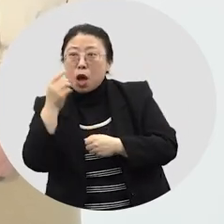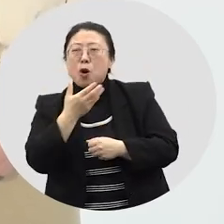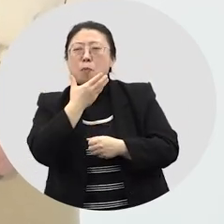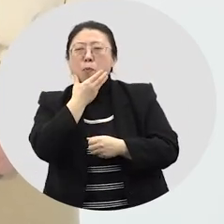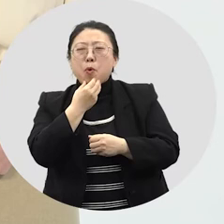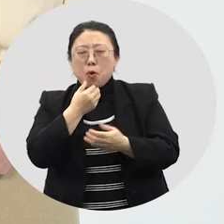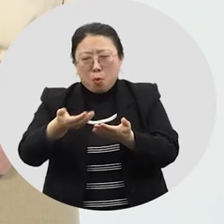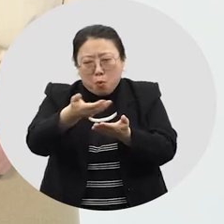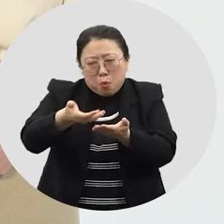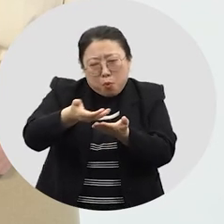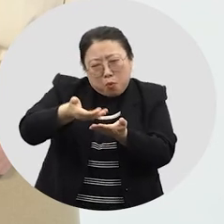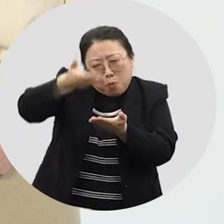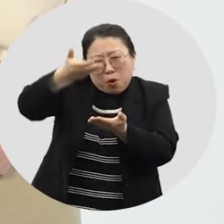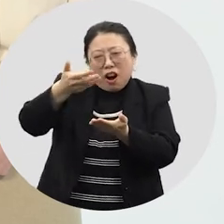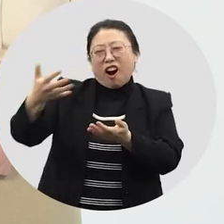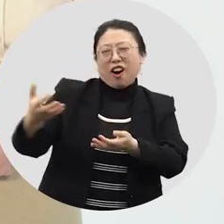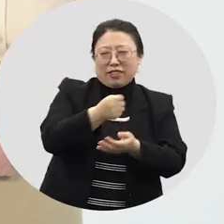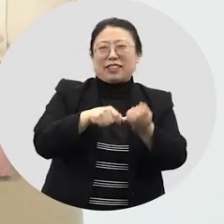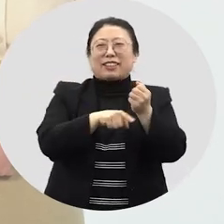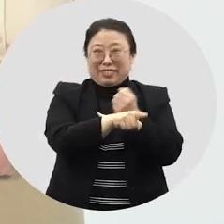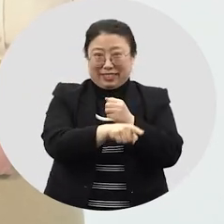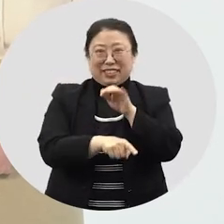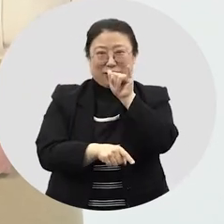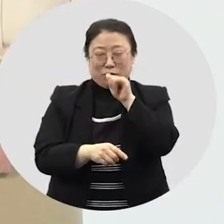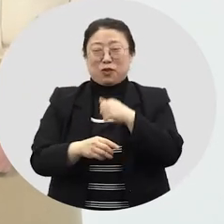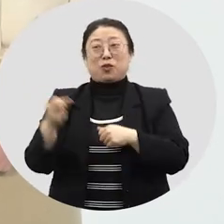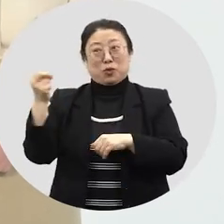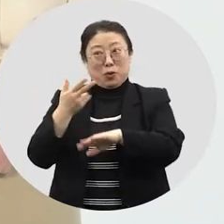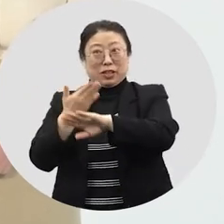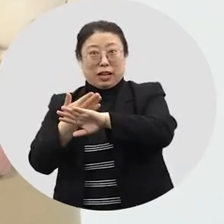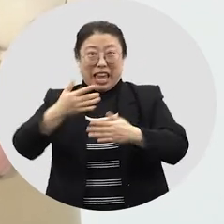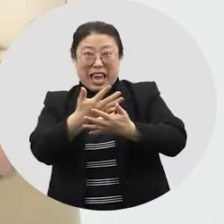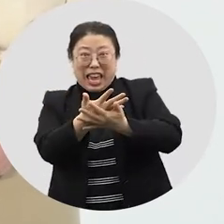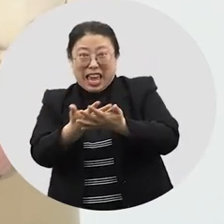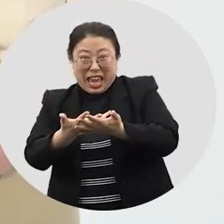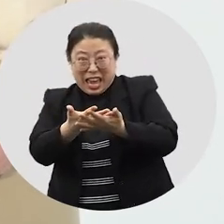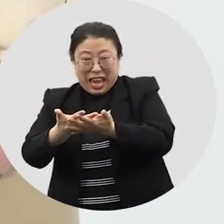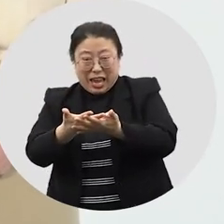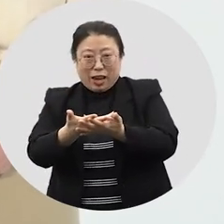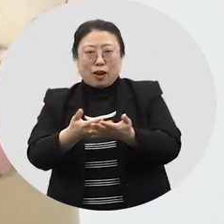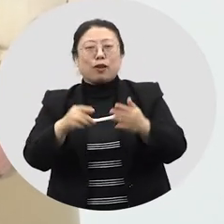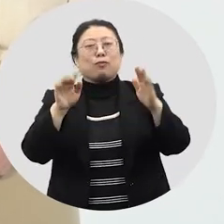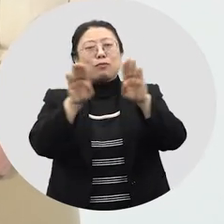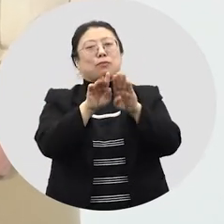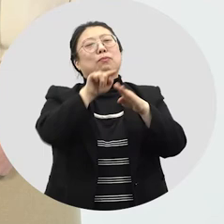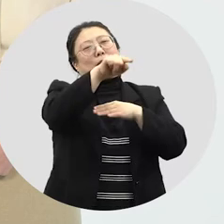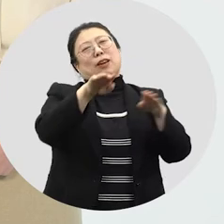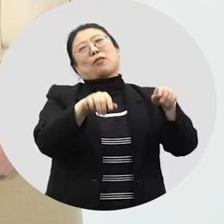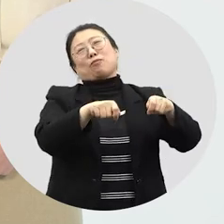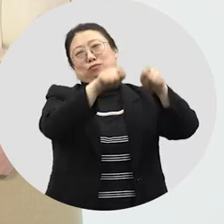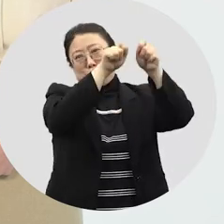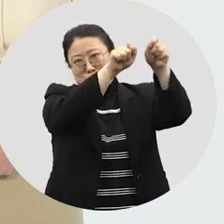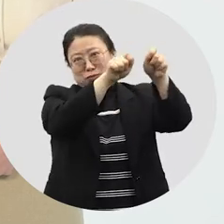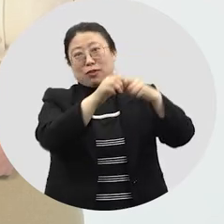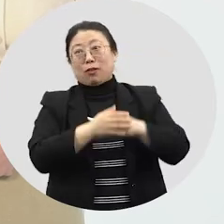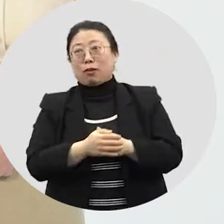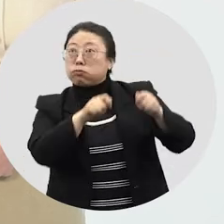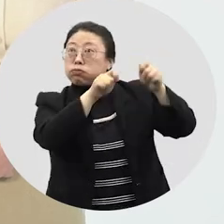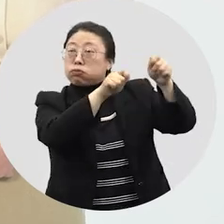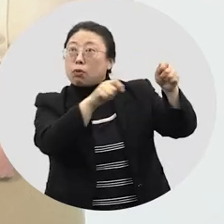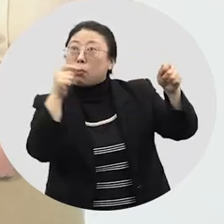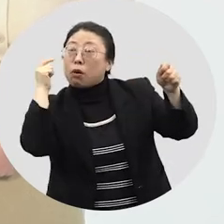데는 복을 읽어서 얻는다는 뜻이 담겨 있어요. 그리고 또 하나, 채를 문 밖에 걸어놓았다고 해요.